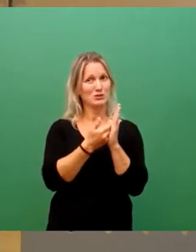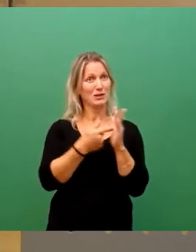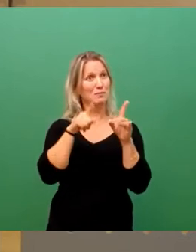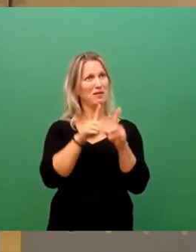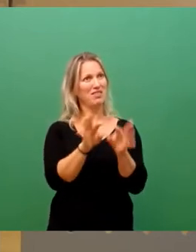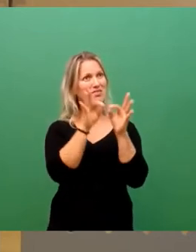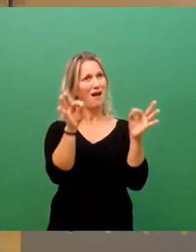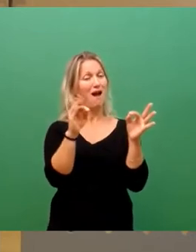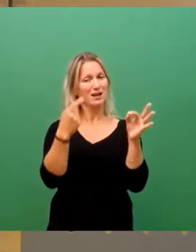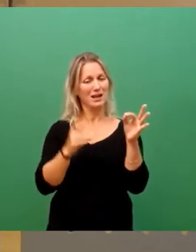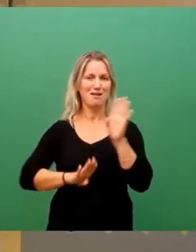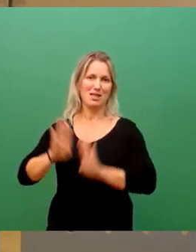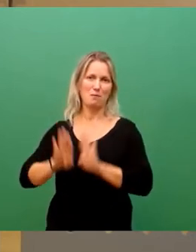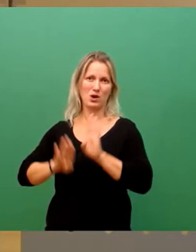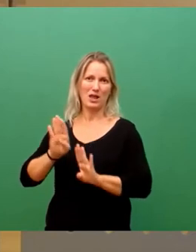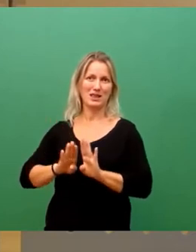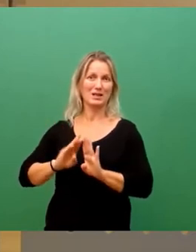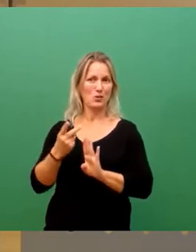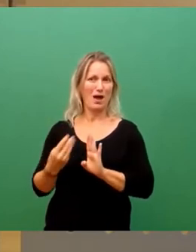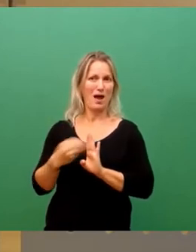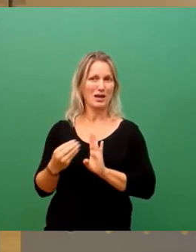mit den zwei Ergänzungen fördern. Danke.